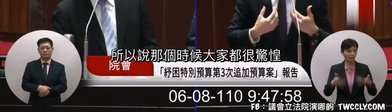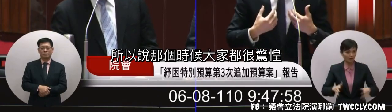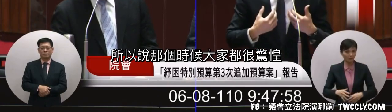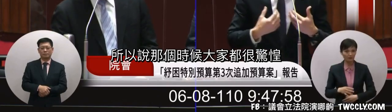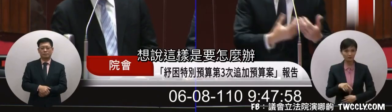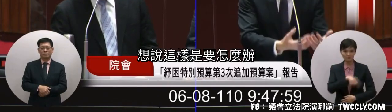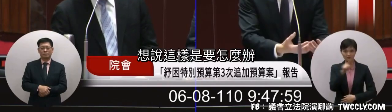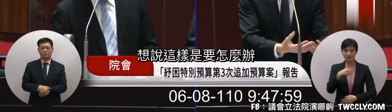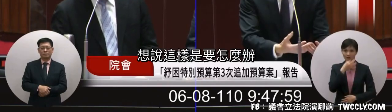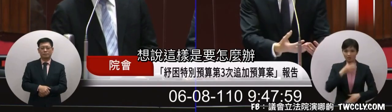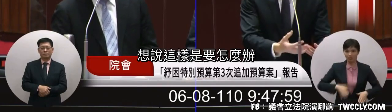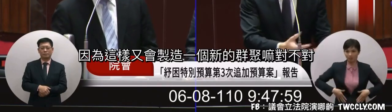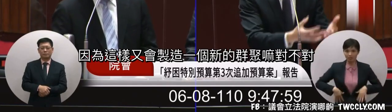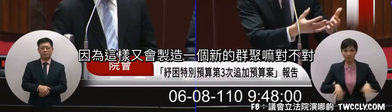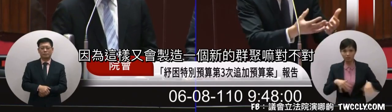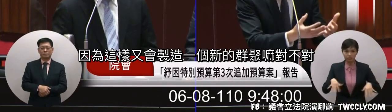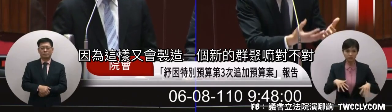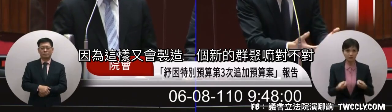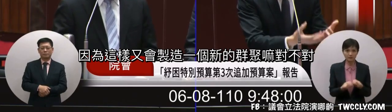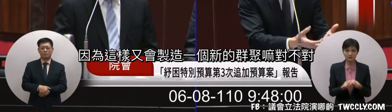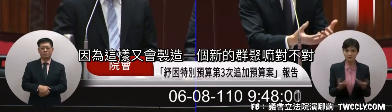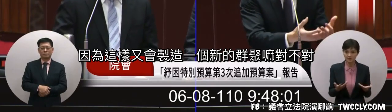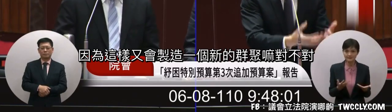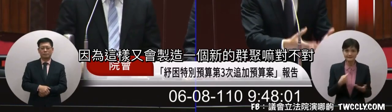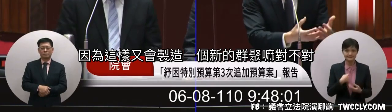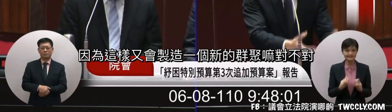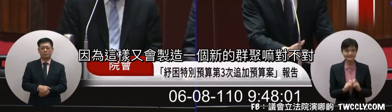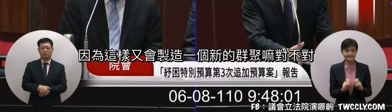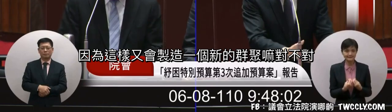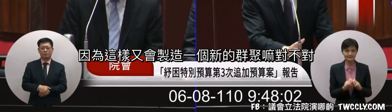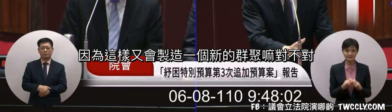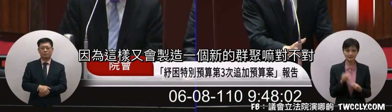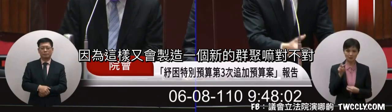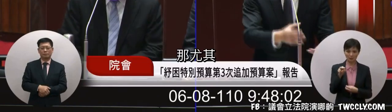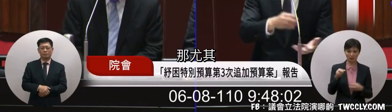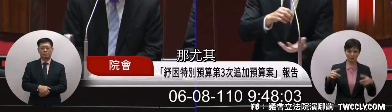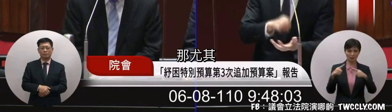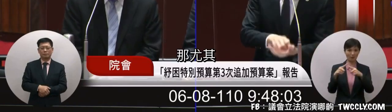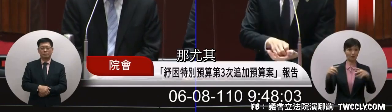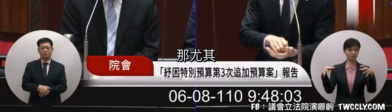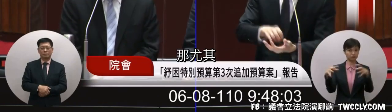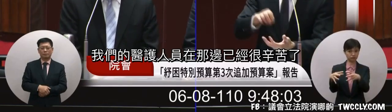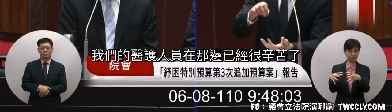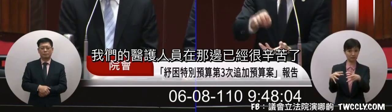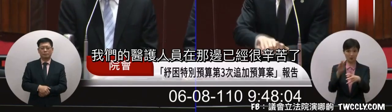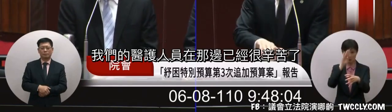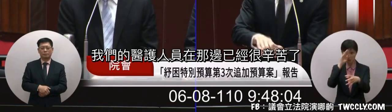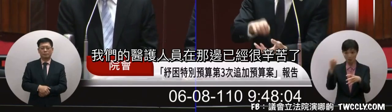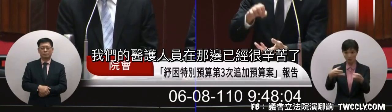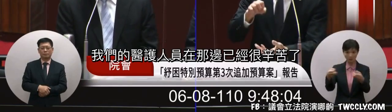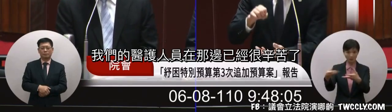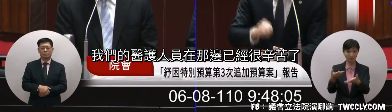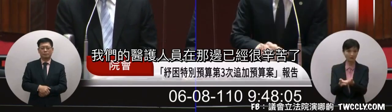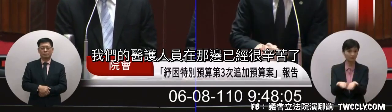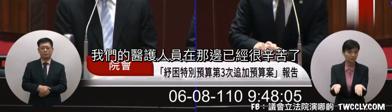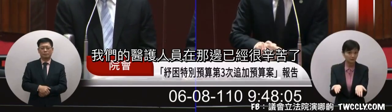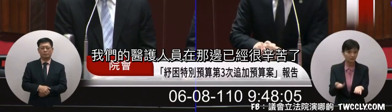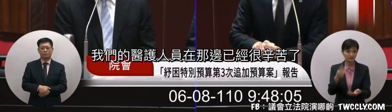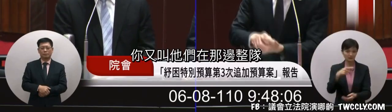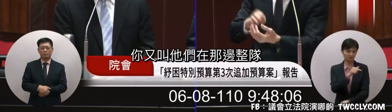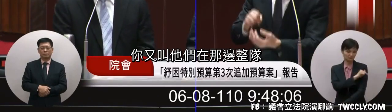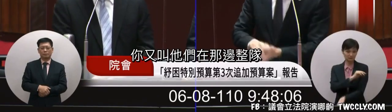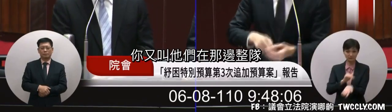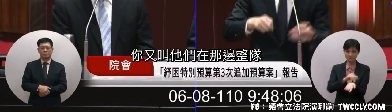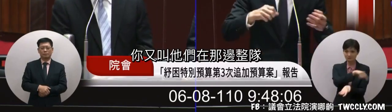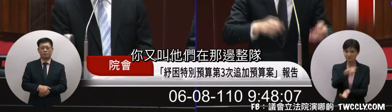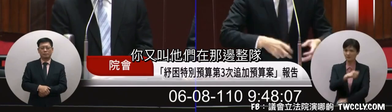大家都很怕想說這樣是要怎樣因為這樣還做一個新的群聚嘛對不對尤其我們的醫護人員在那裡已經很辛苦